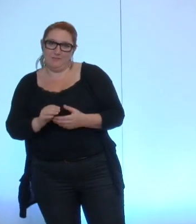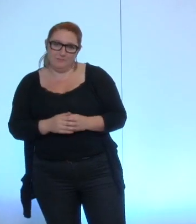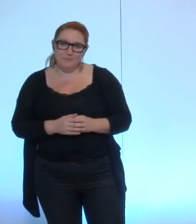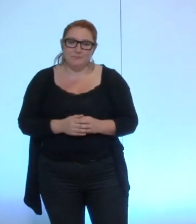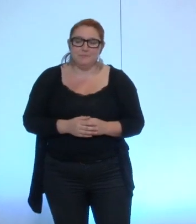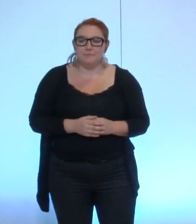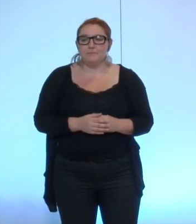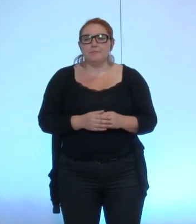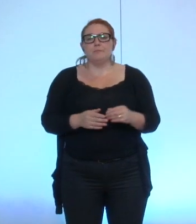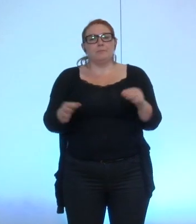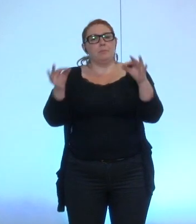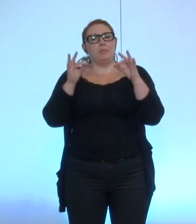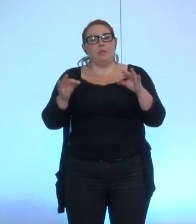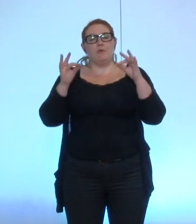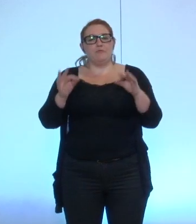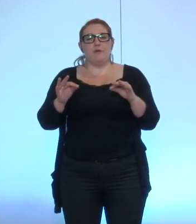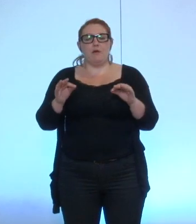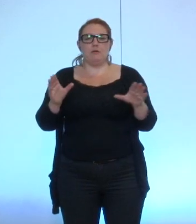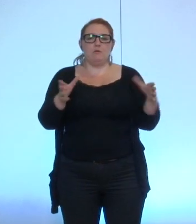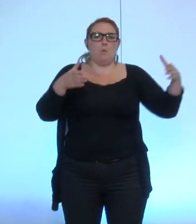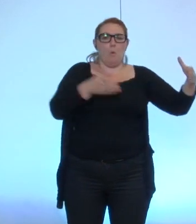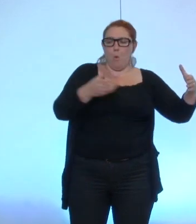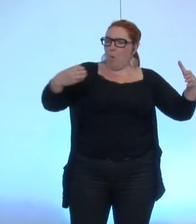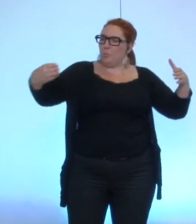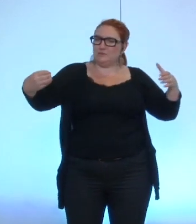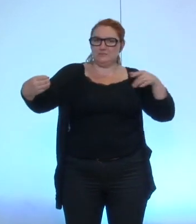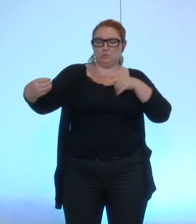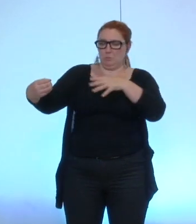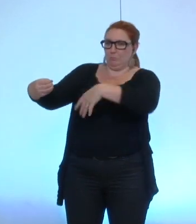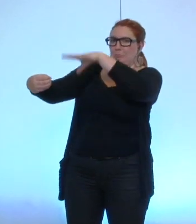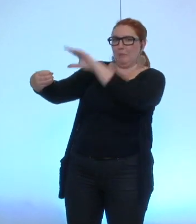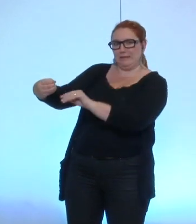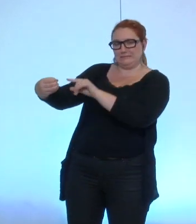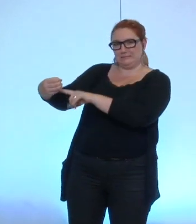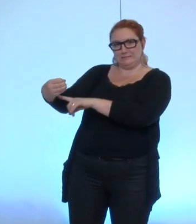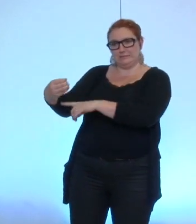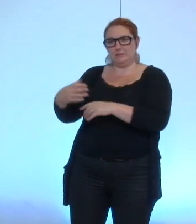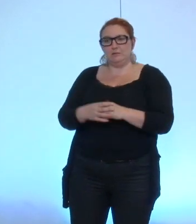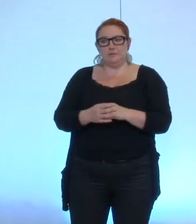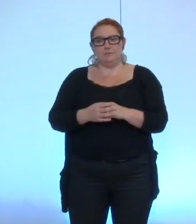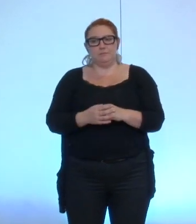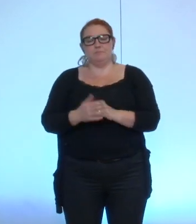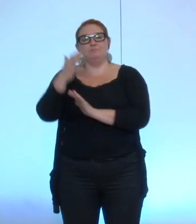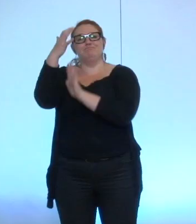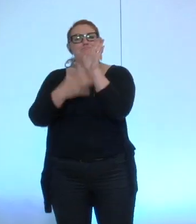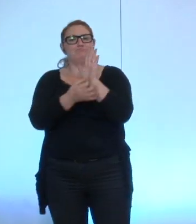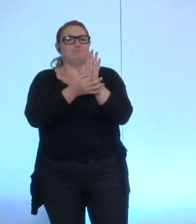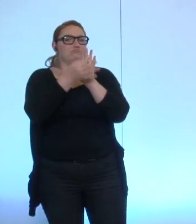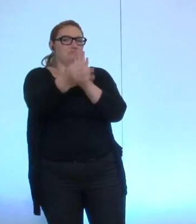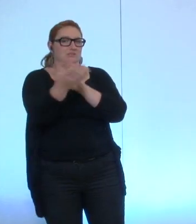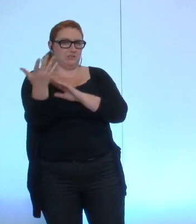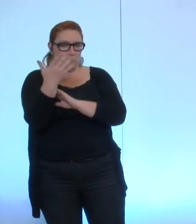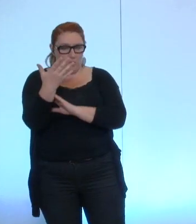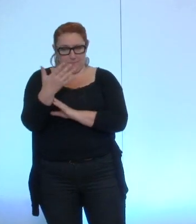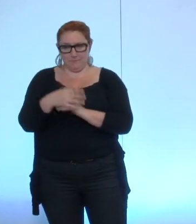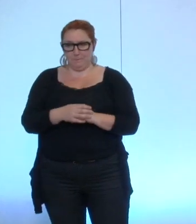par rapport à la place de l'opposition outre de suggérer que la présidence